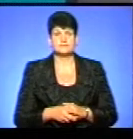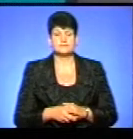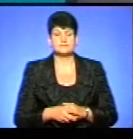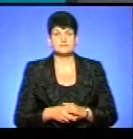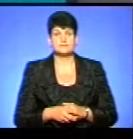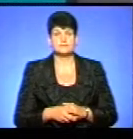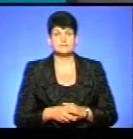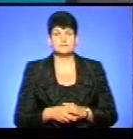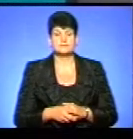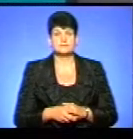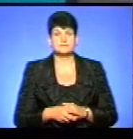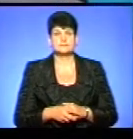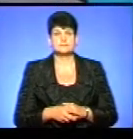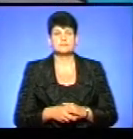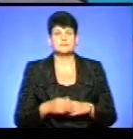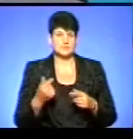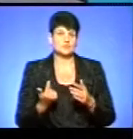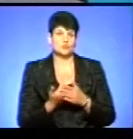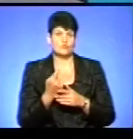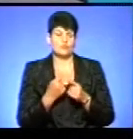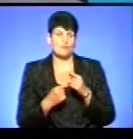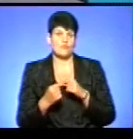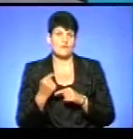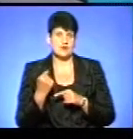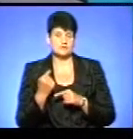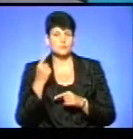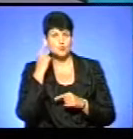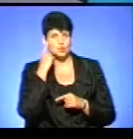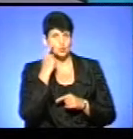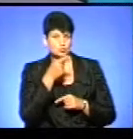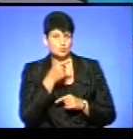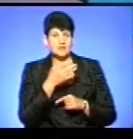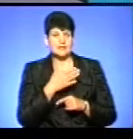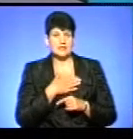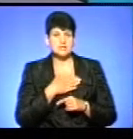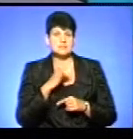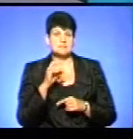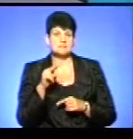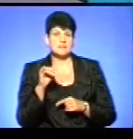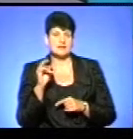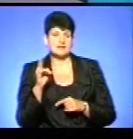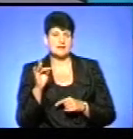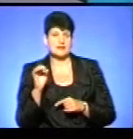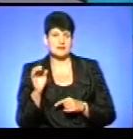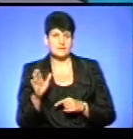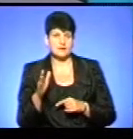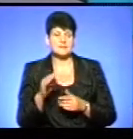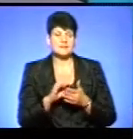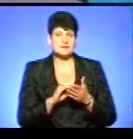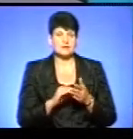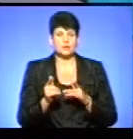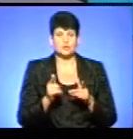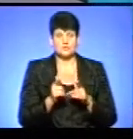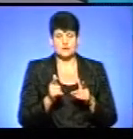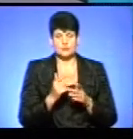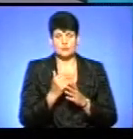Ми знову повернемося до думки наших спікерів, яких ми записали, коли готувалися до програми.